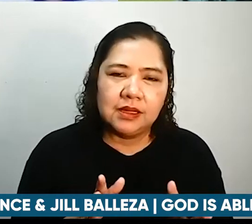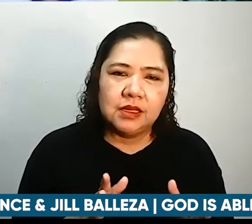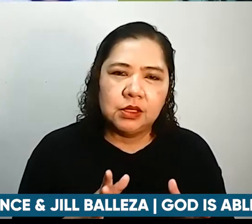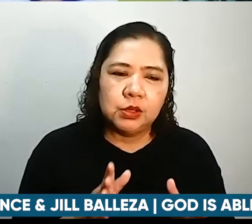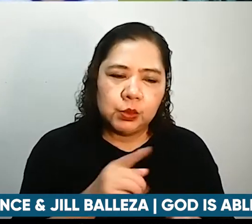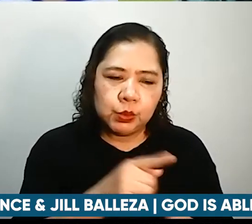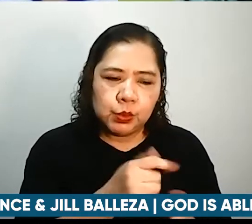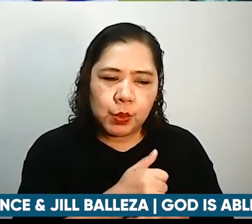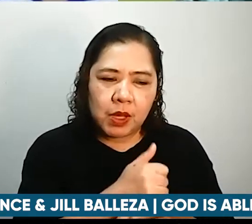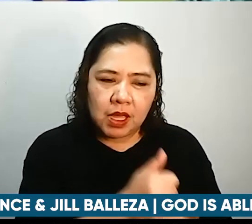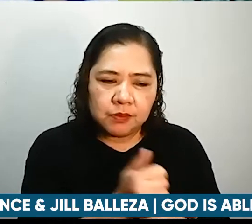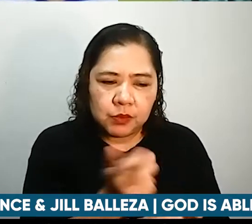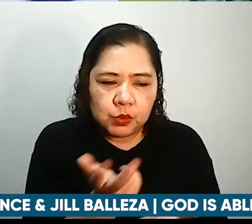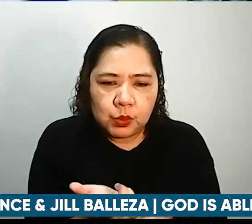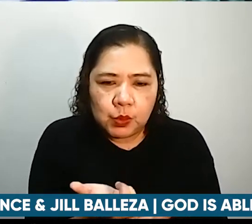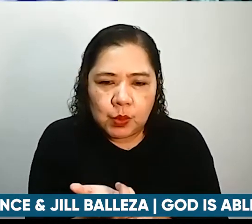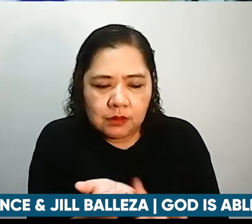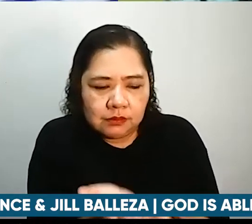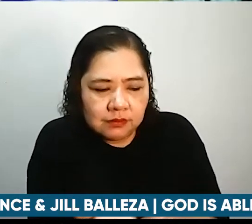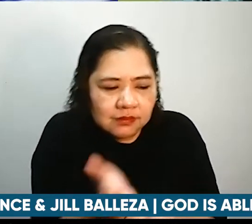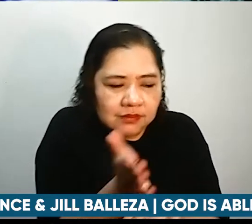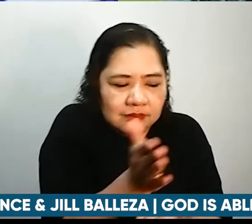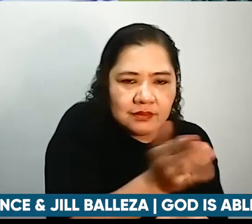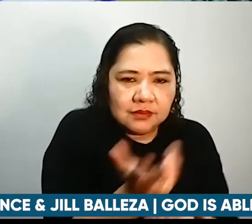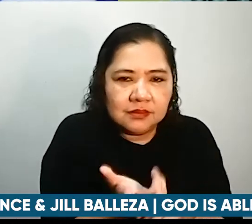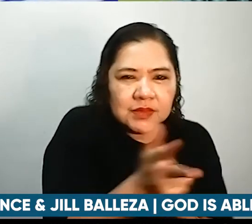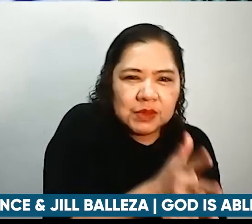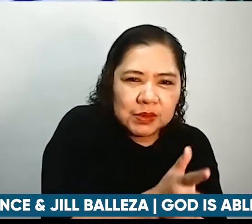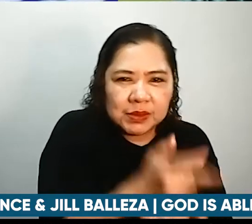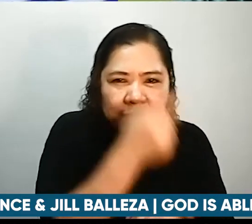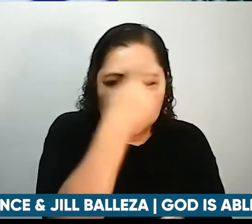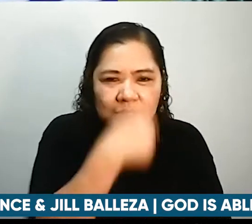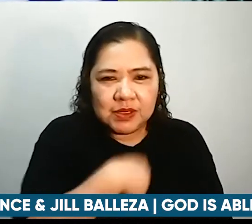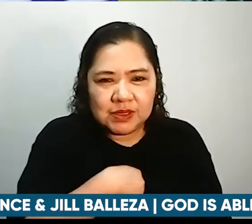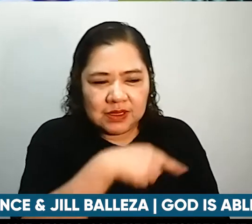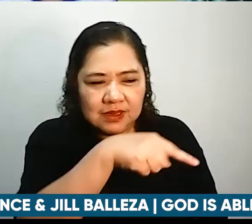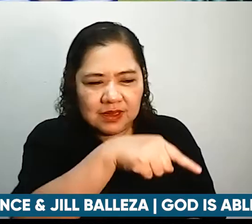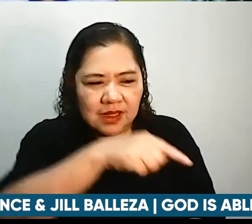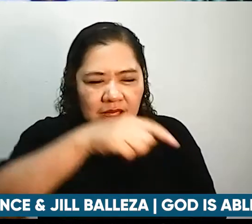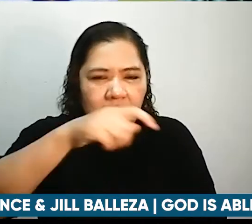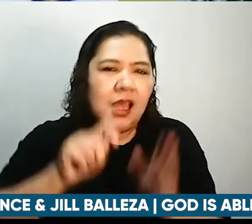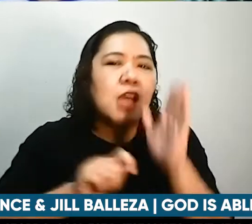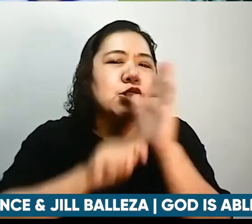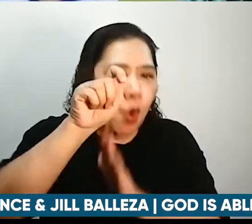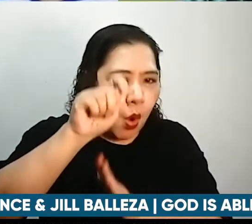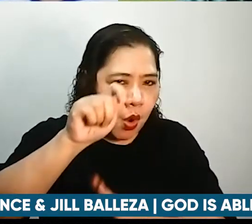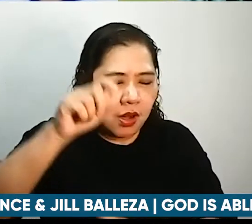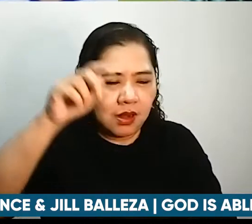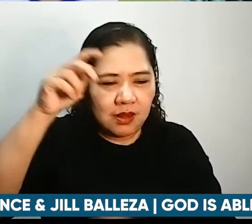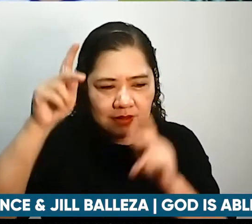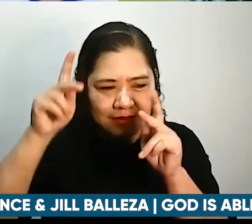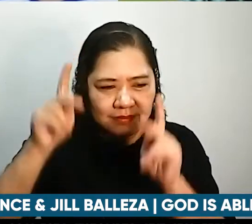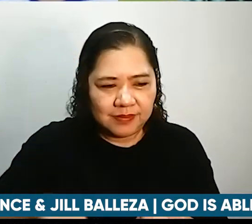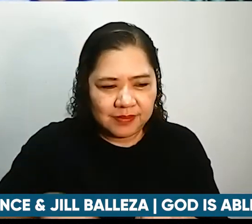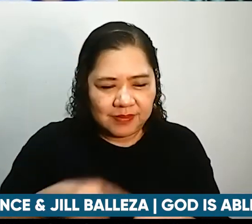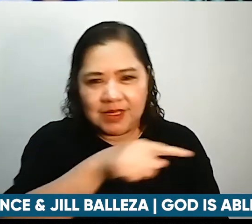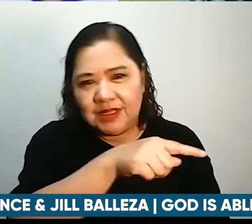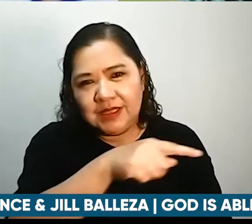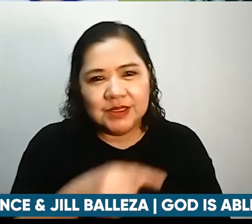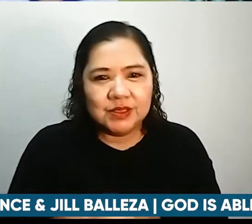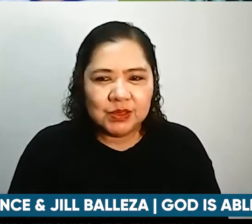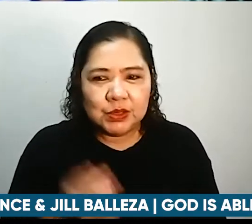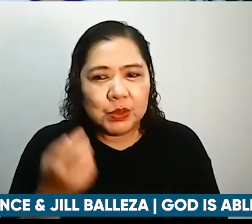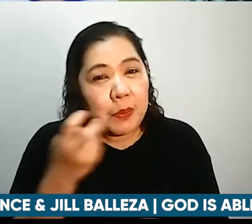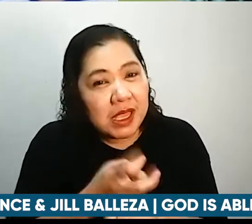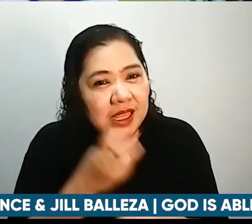syempre mahirap din naman na magtayo lang ng napakataas na tao niya. So mahirap naman na magtayo lang ng